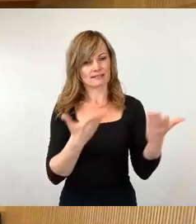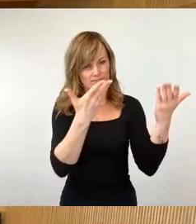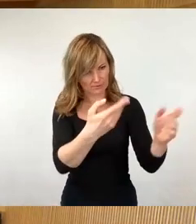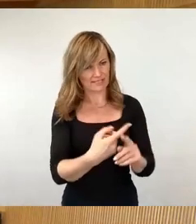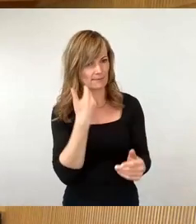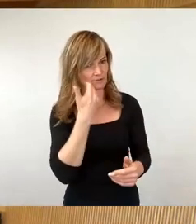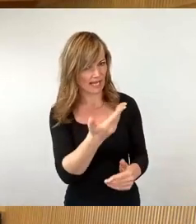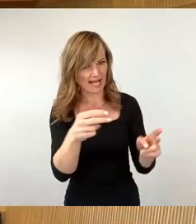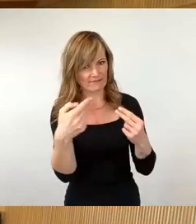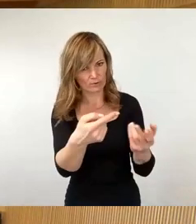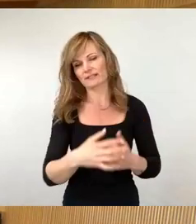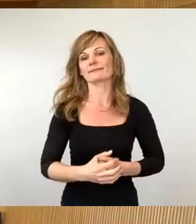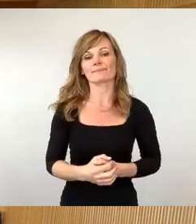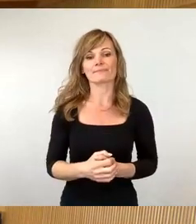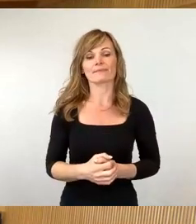Ja, sehr gerne.